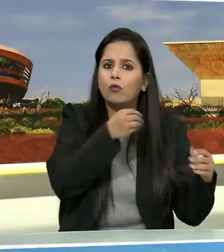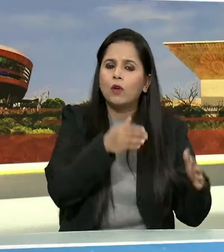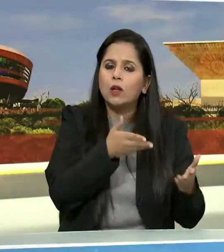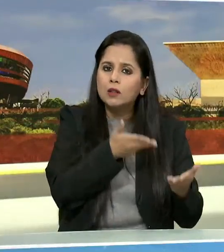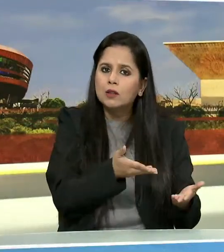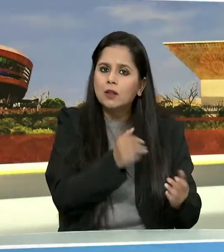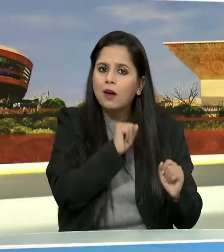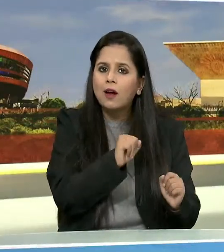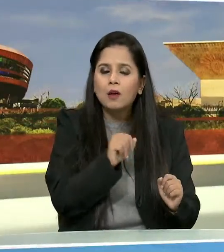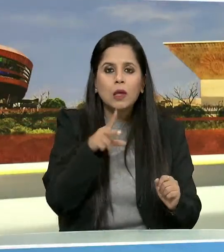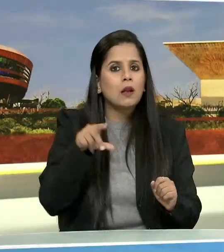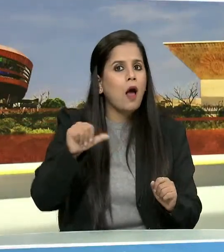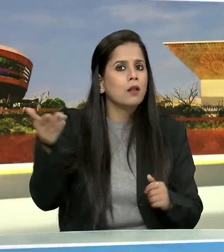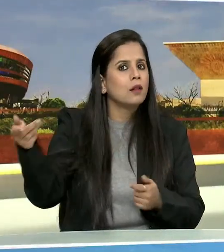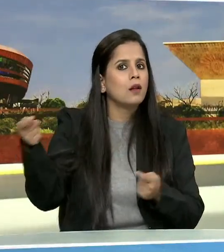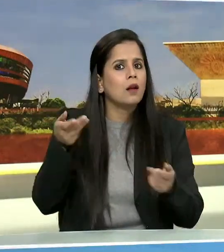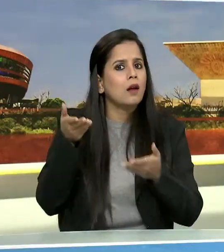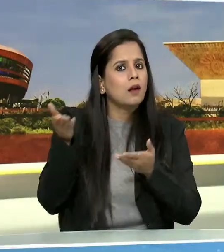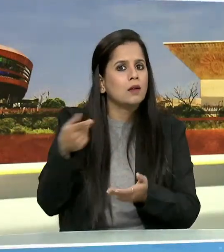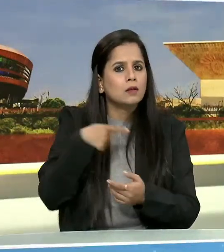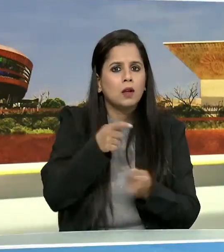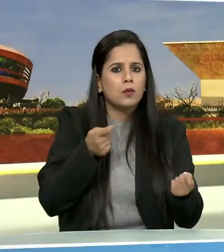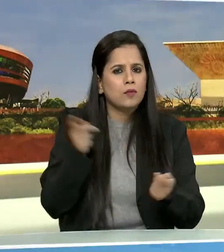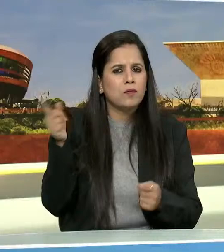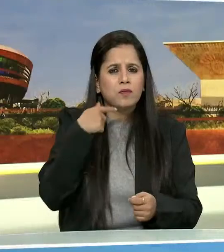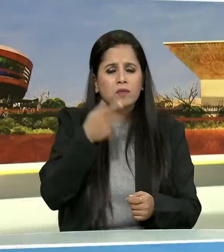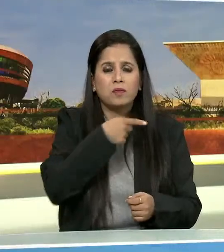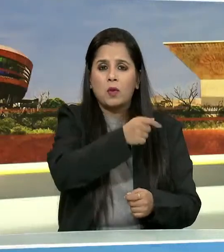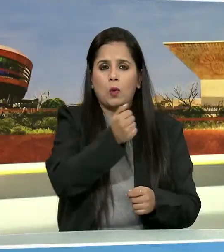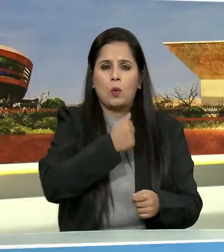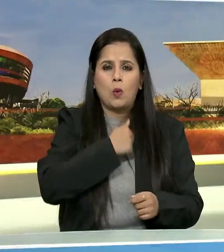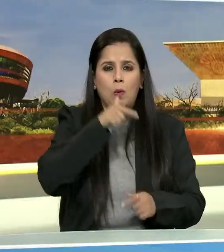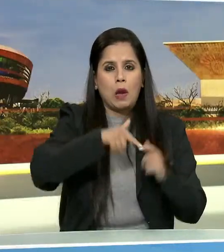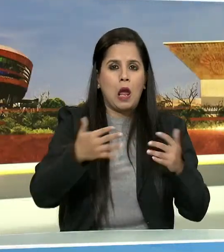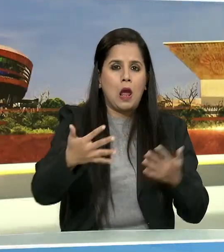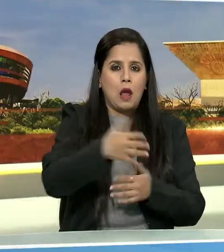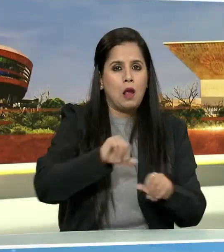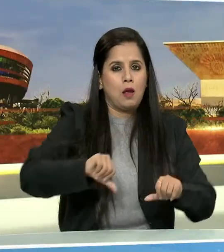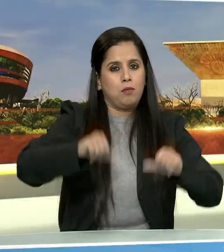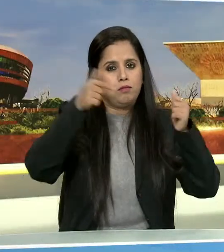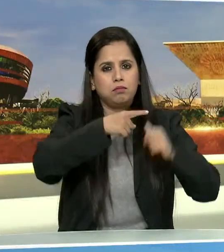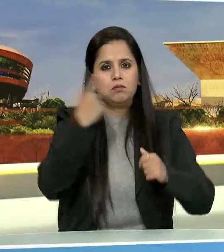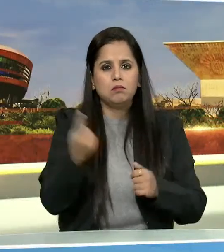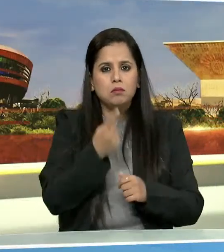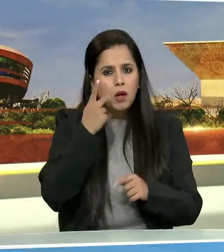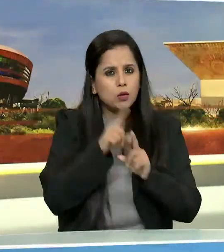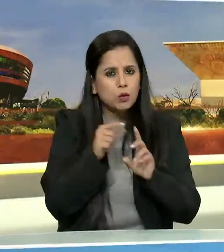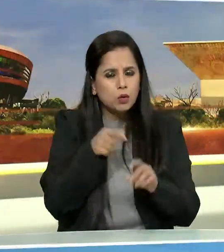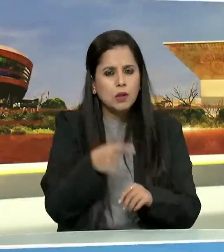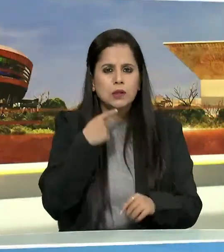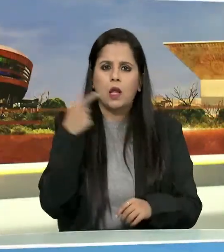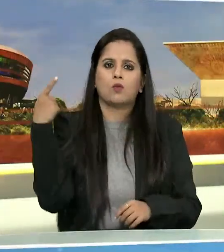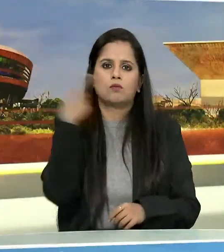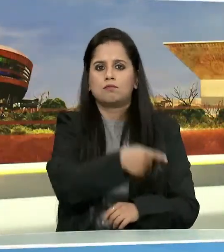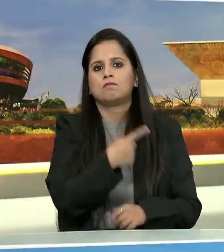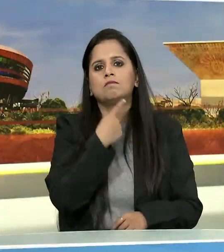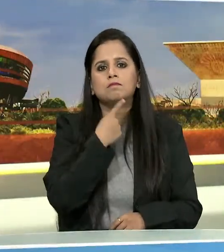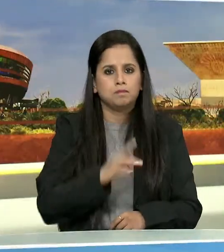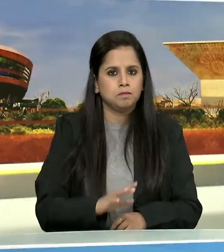प्रधान मंतरी ने उन पर तुष्टी करन की नीतियां अपनाए जाने पर हमला बोला